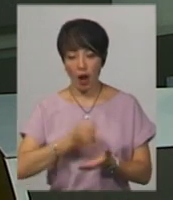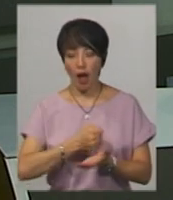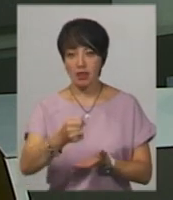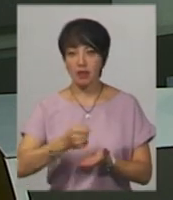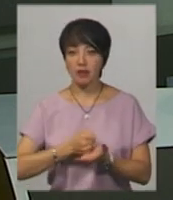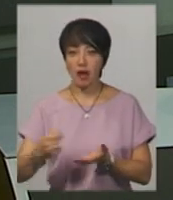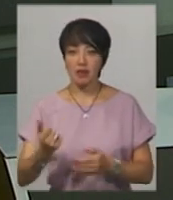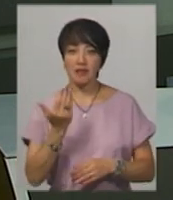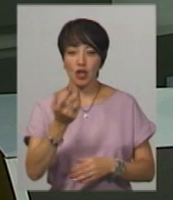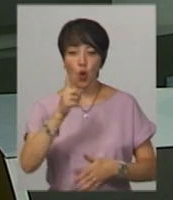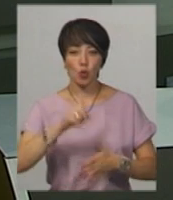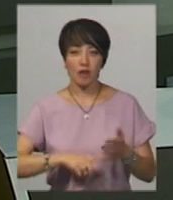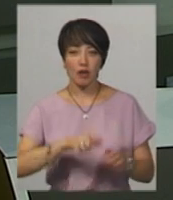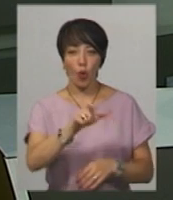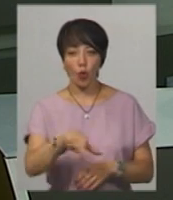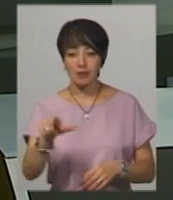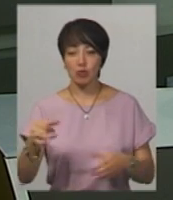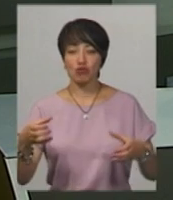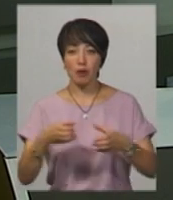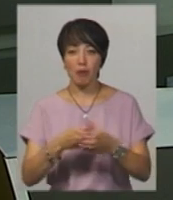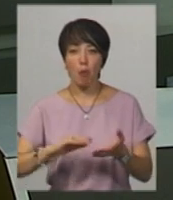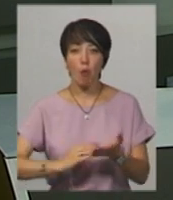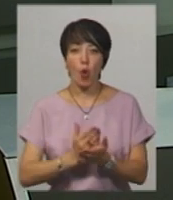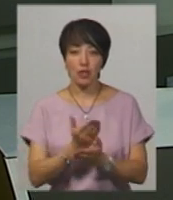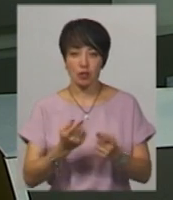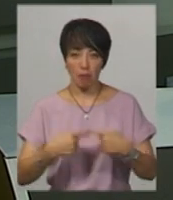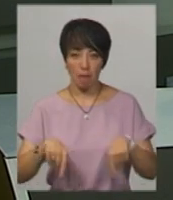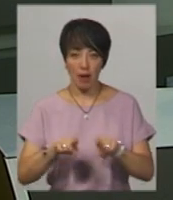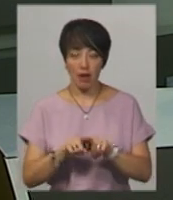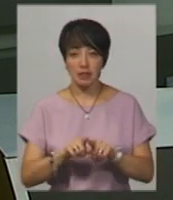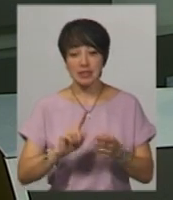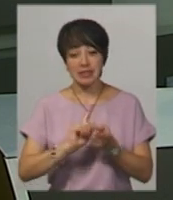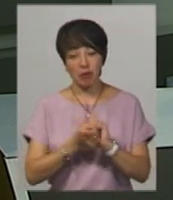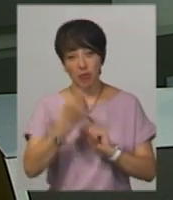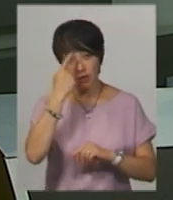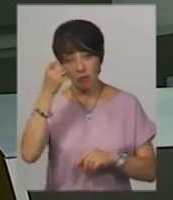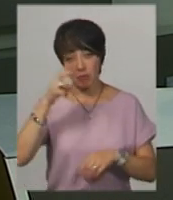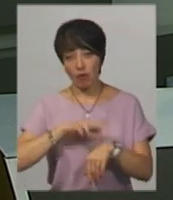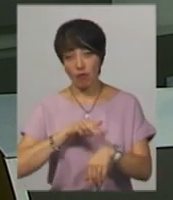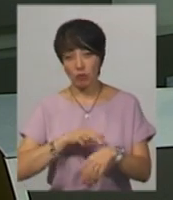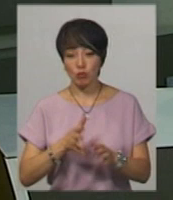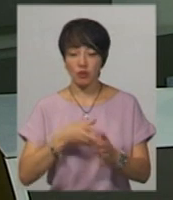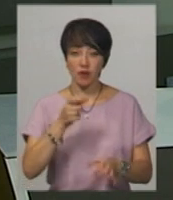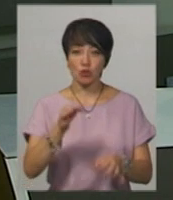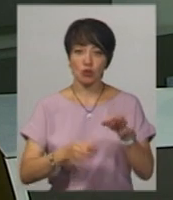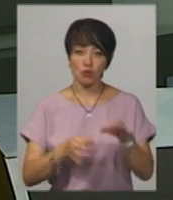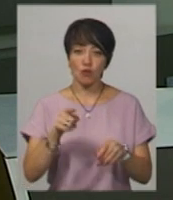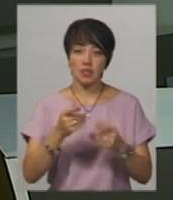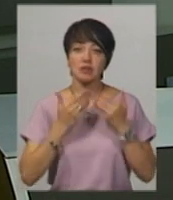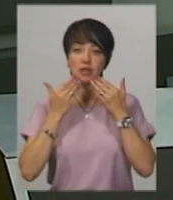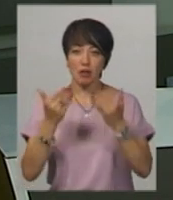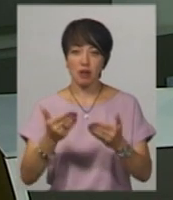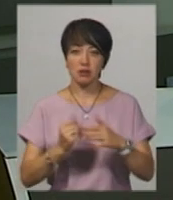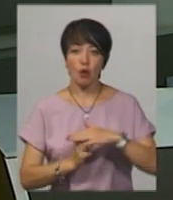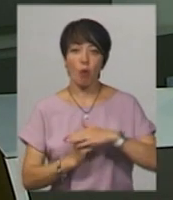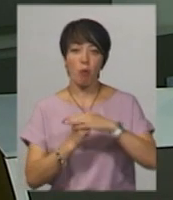довірених осіб та штабів політичних партій. За його словами, замість повідомляти по порушення правоохоронців чи позиватися до суду, вони зверталися